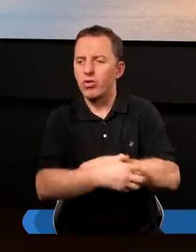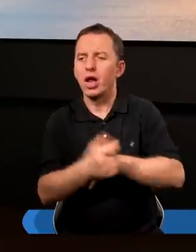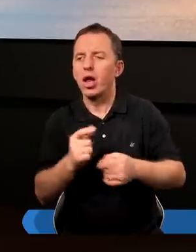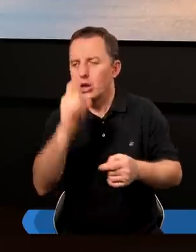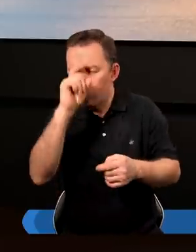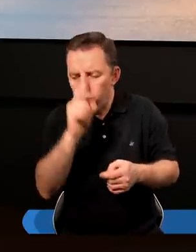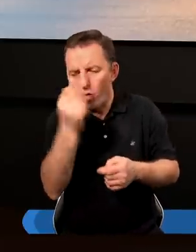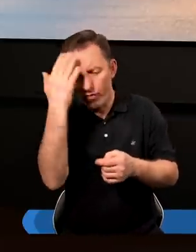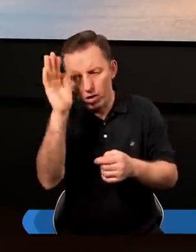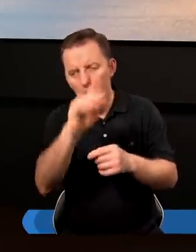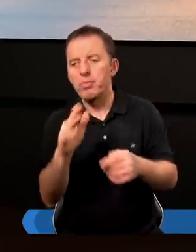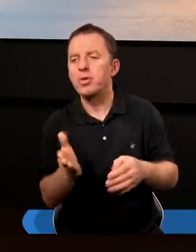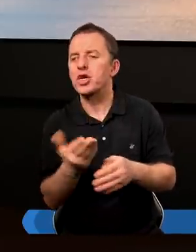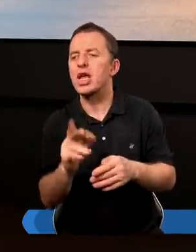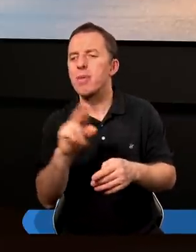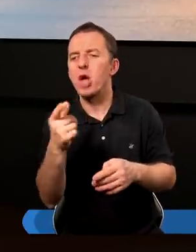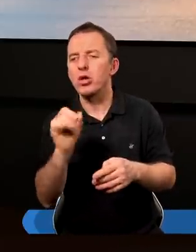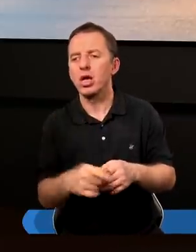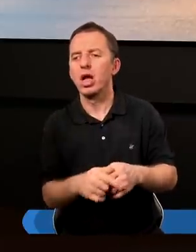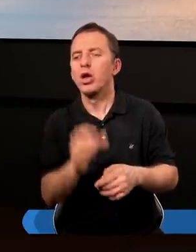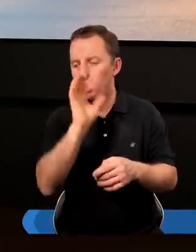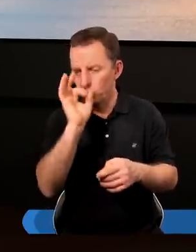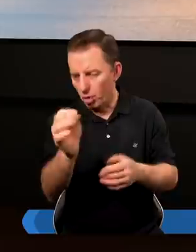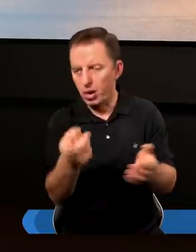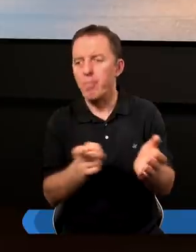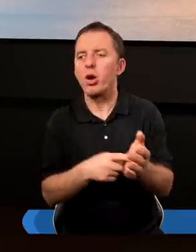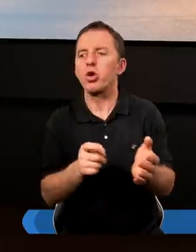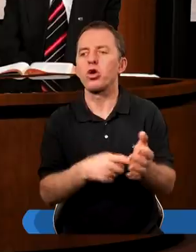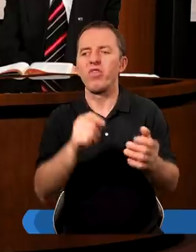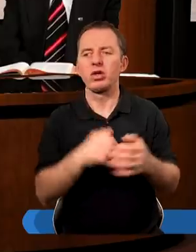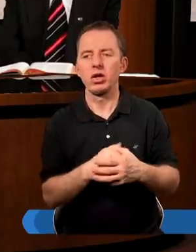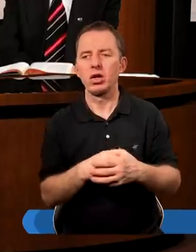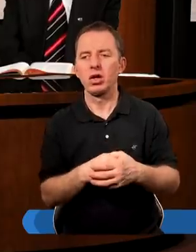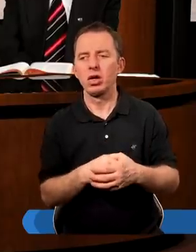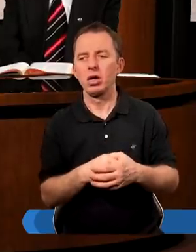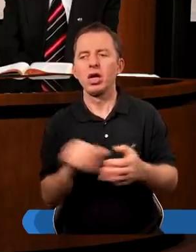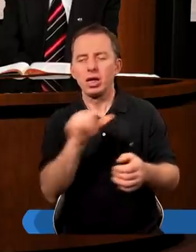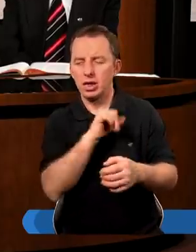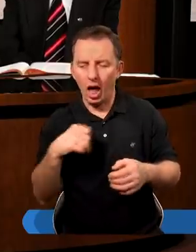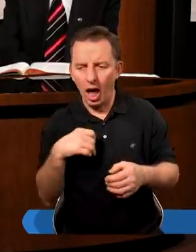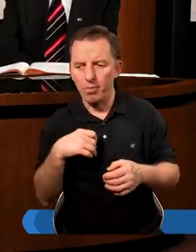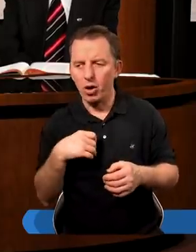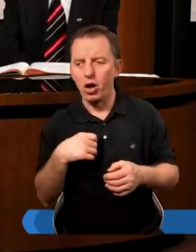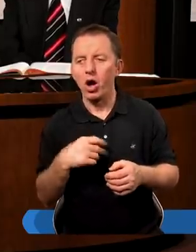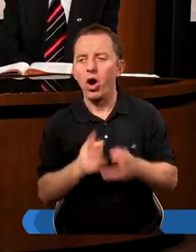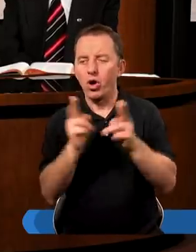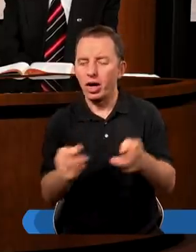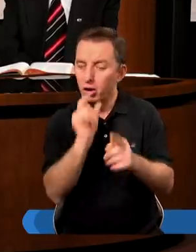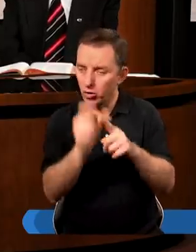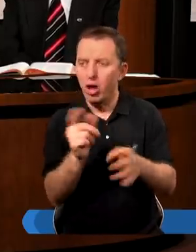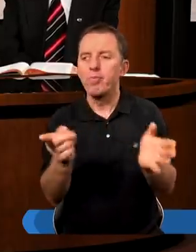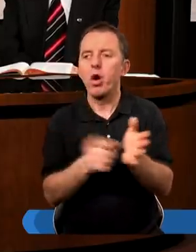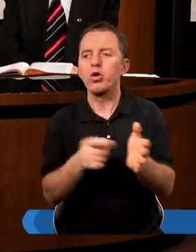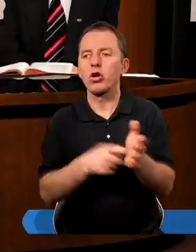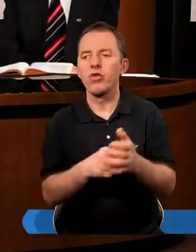porządliwość, czy jest dobra porządliwość? Samo określenie porządliwość